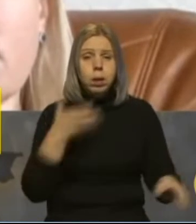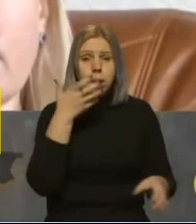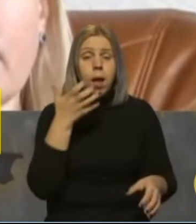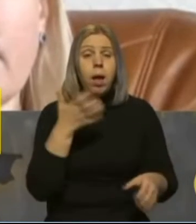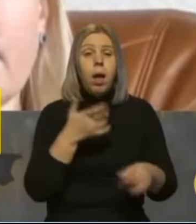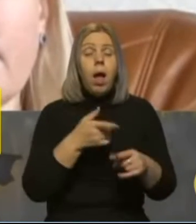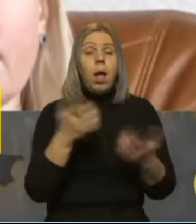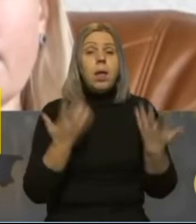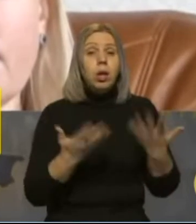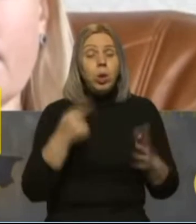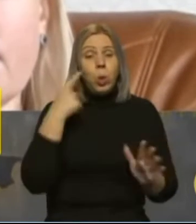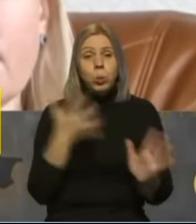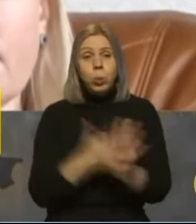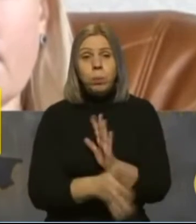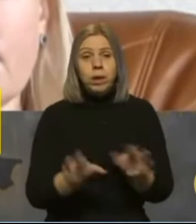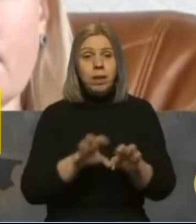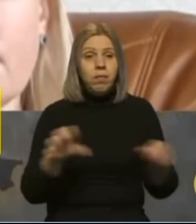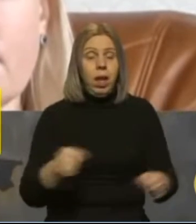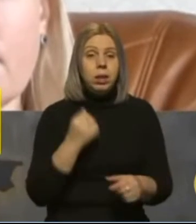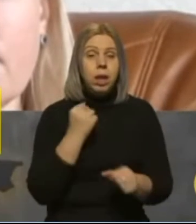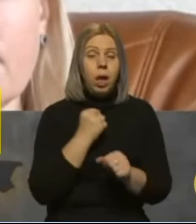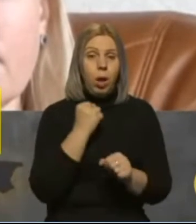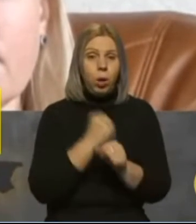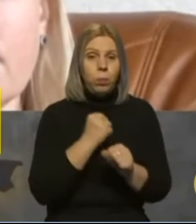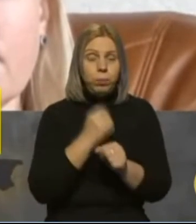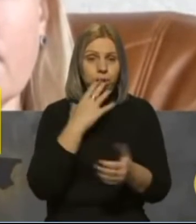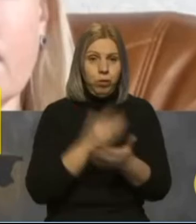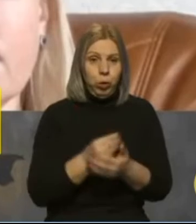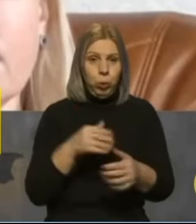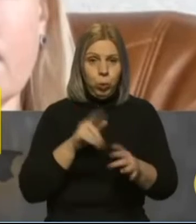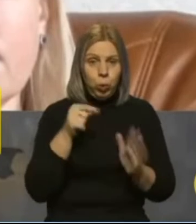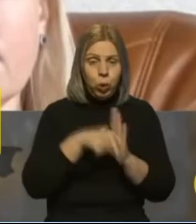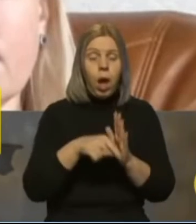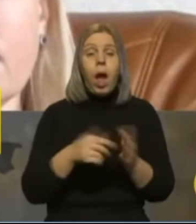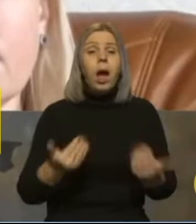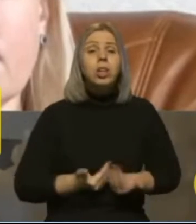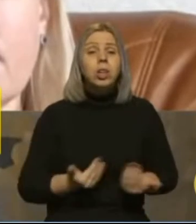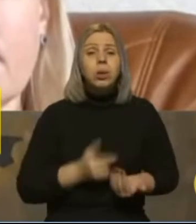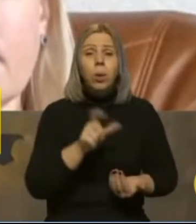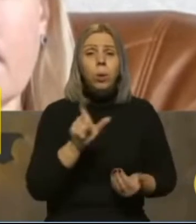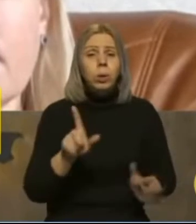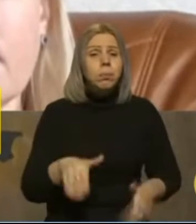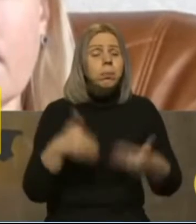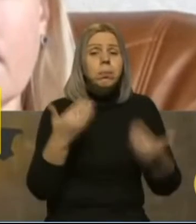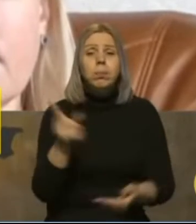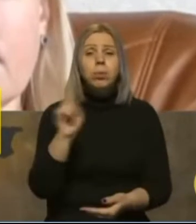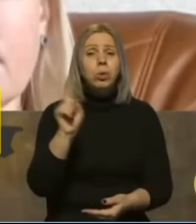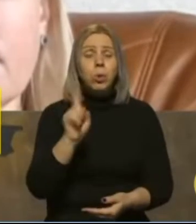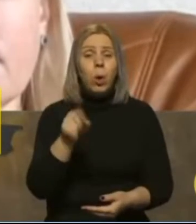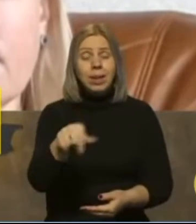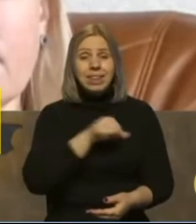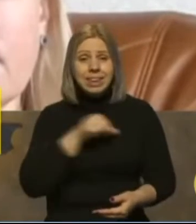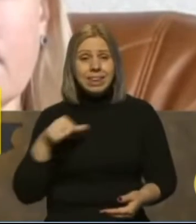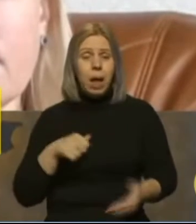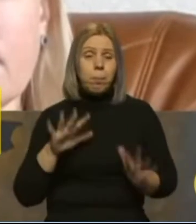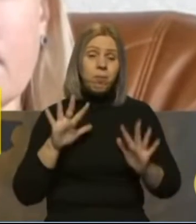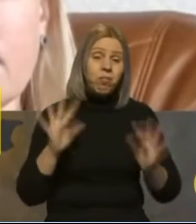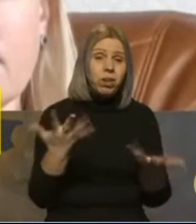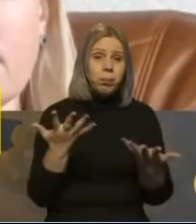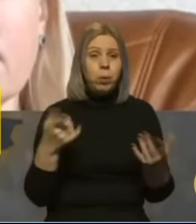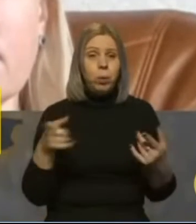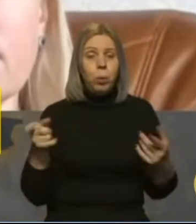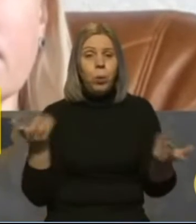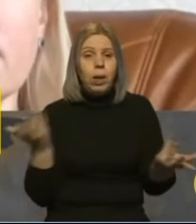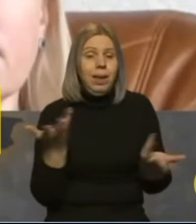Якщо розуміти, що влада виконує свою роль, от жителям, які би ви дали рекомендації, аби вони особисто самі в випадку